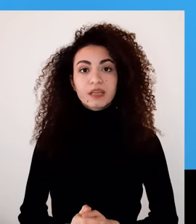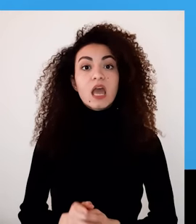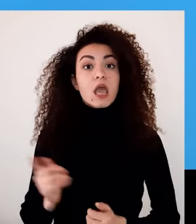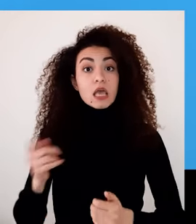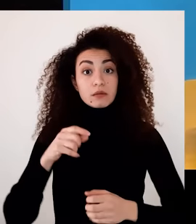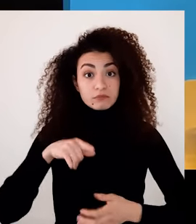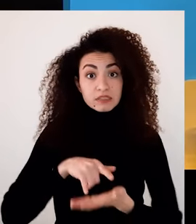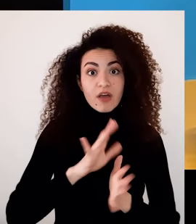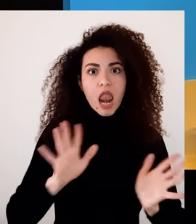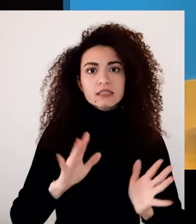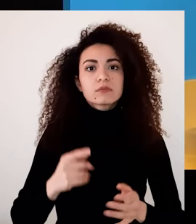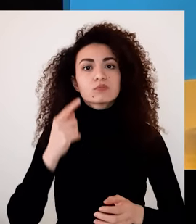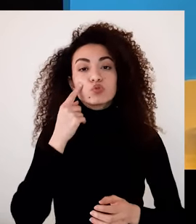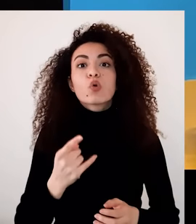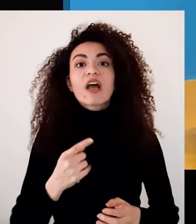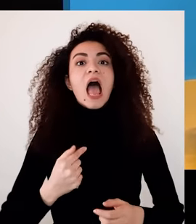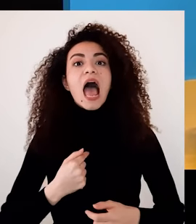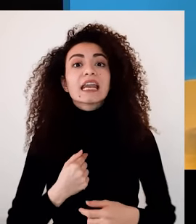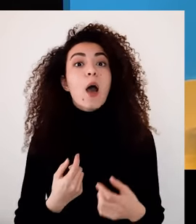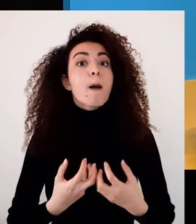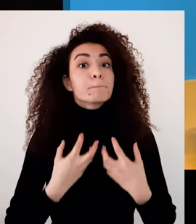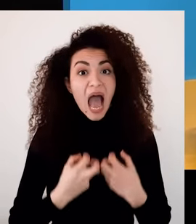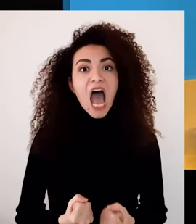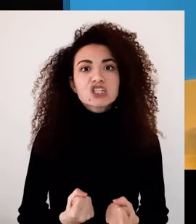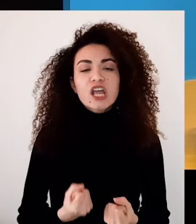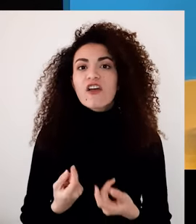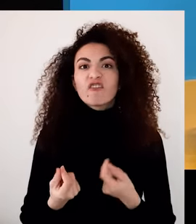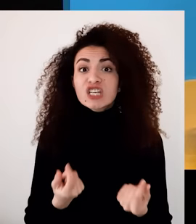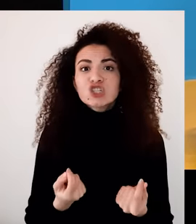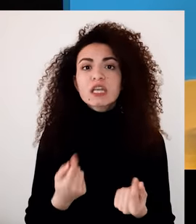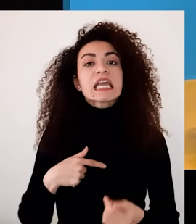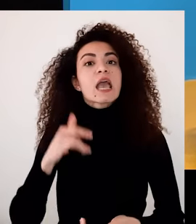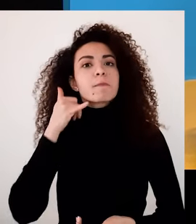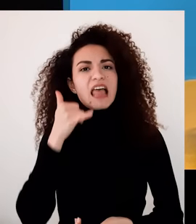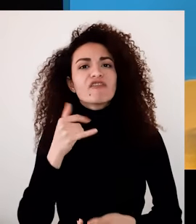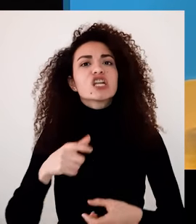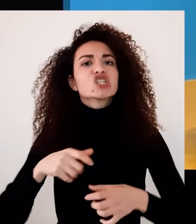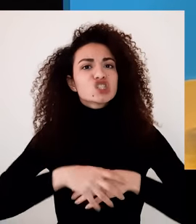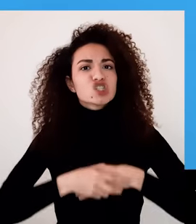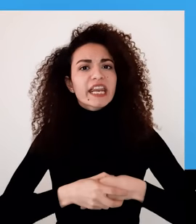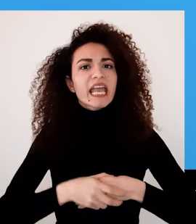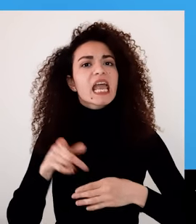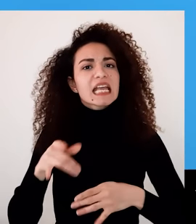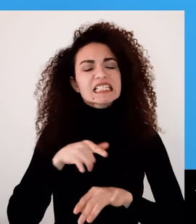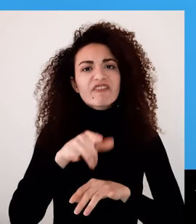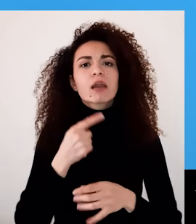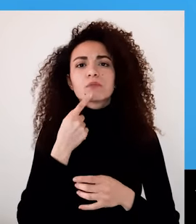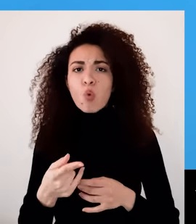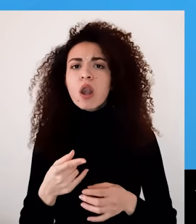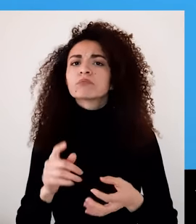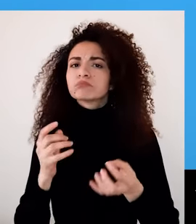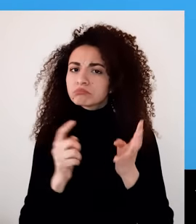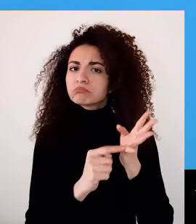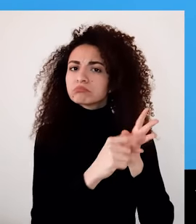الزاتية يومنا التعبير عن حاجاتها لما بيلزم الأمر تكلم مع مدير الوكالة السياحية وصر النجاح هون